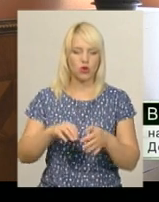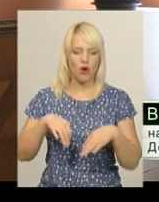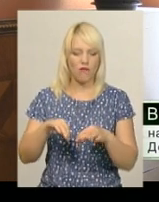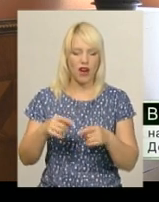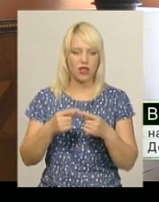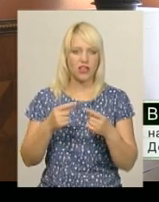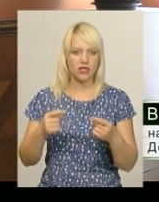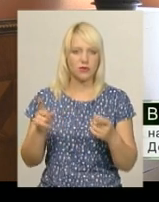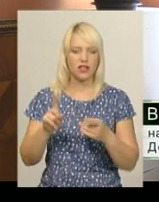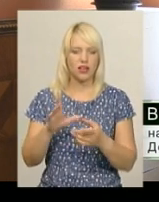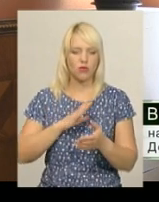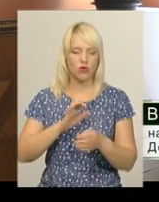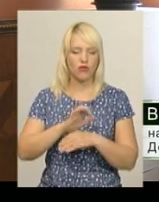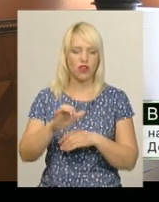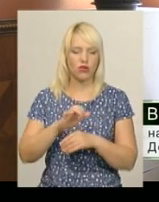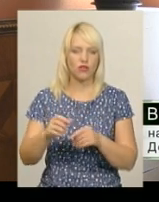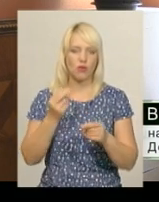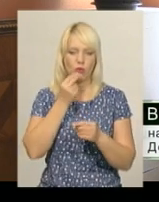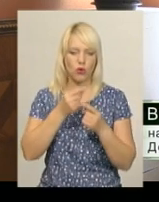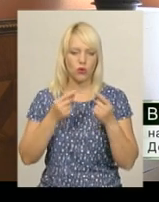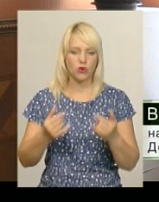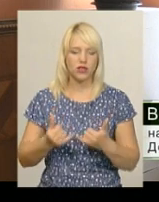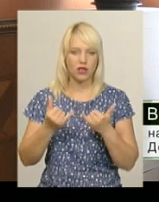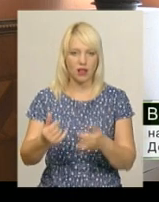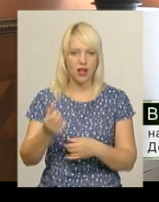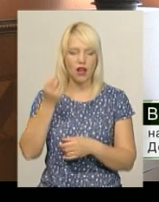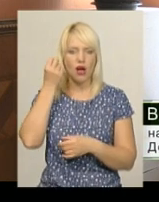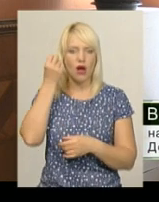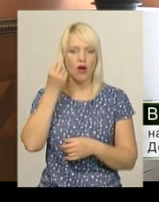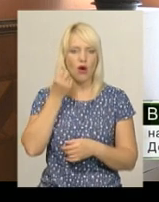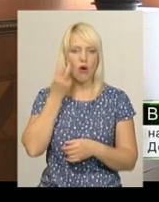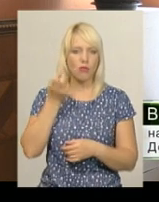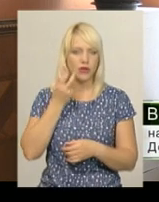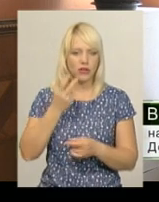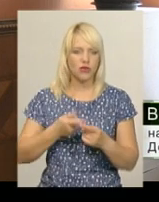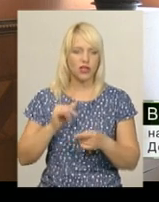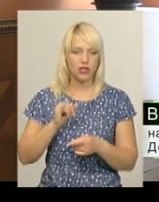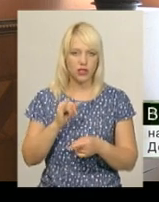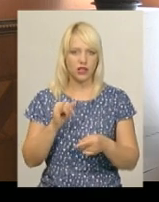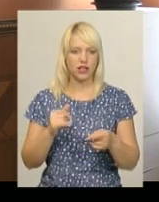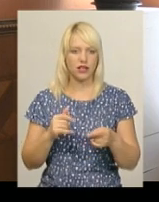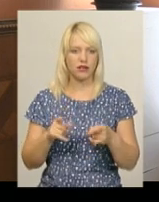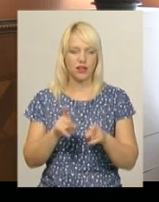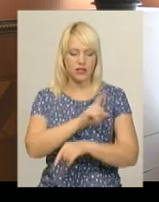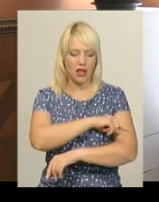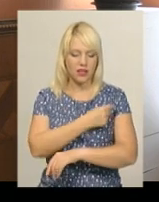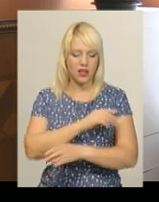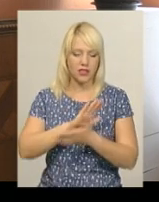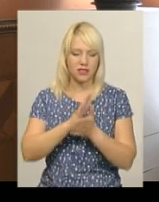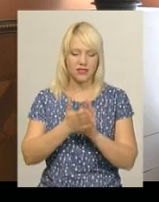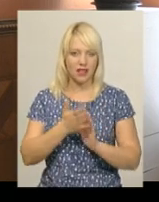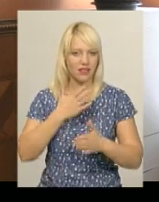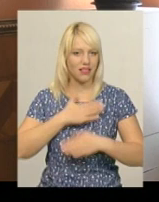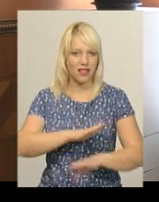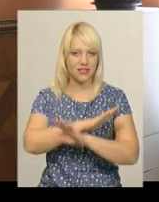виготовлялися продукти для поминальних обідів. Третій – санітарний стан незадовільний